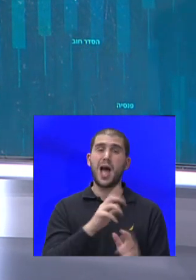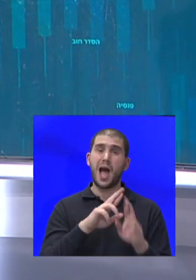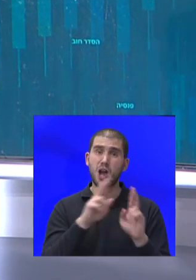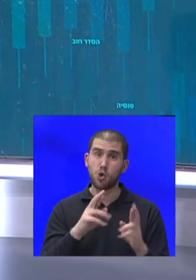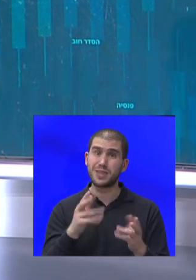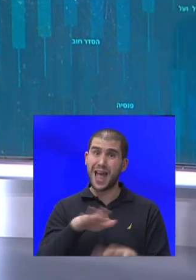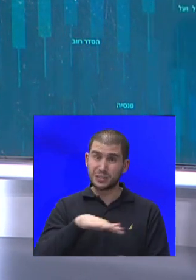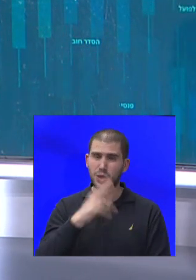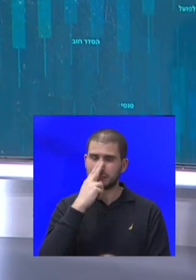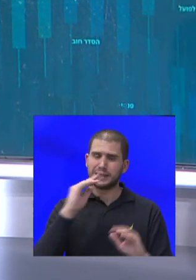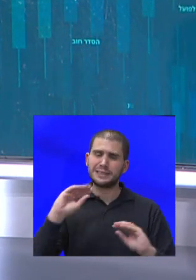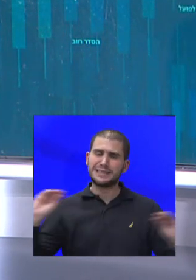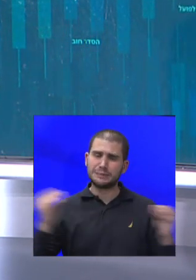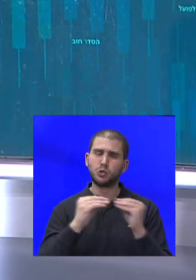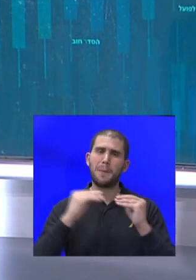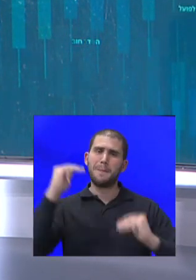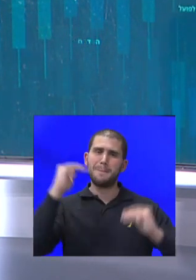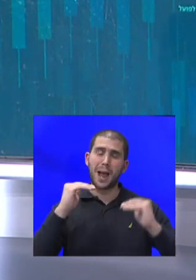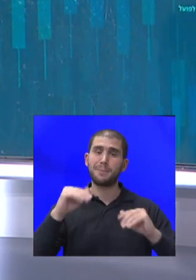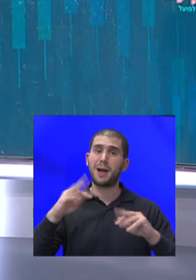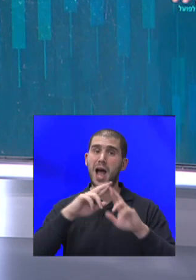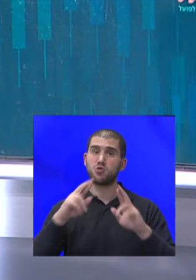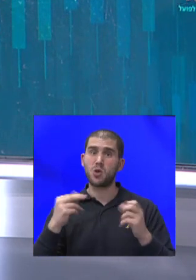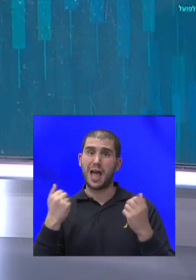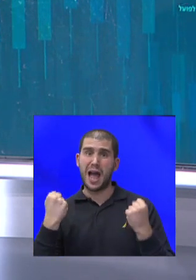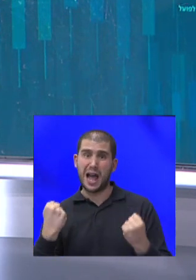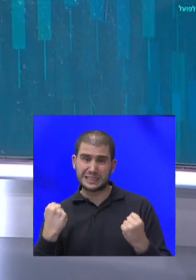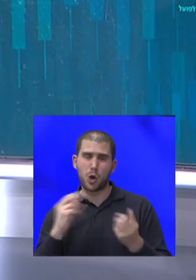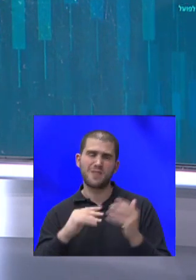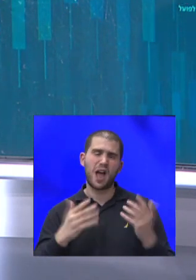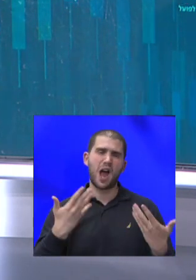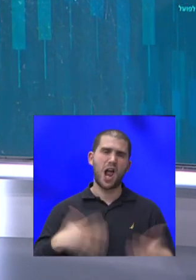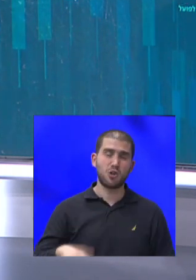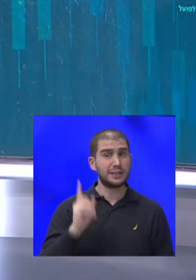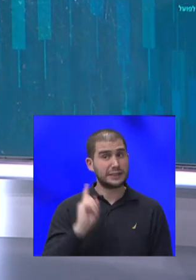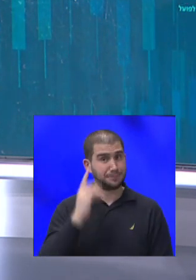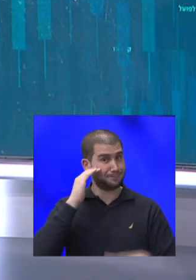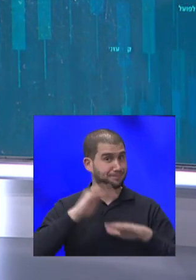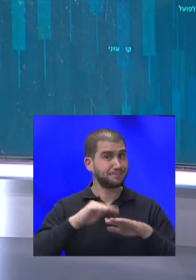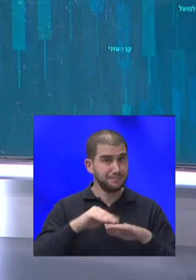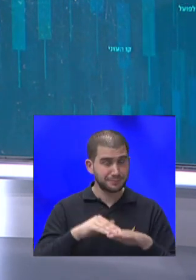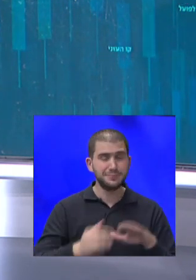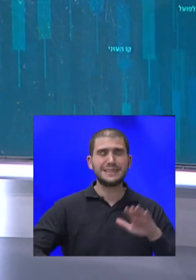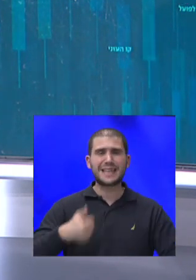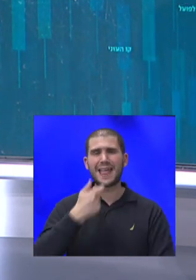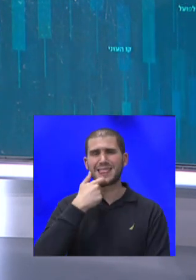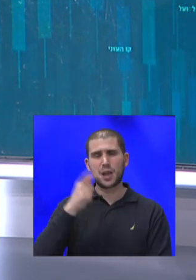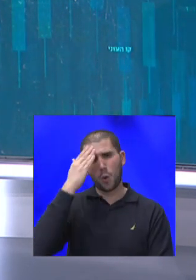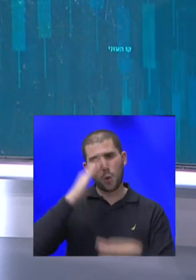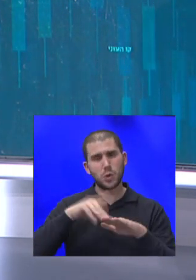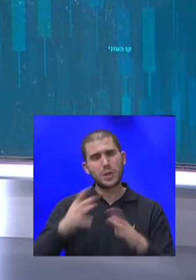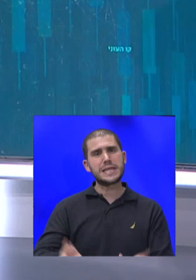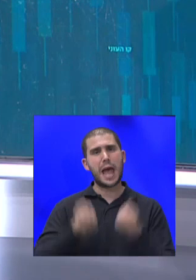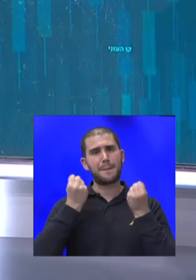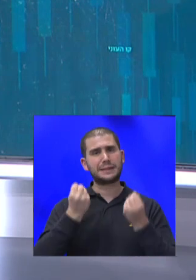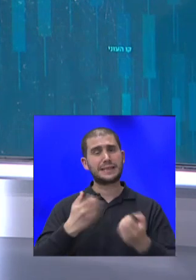בין הרשויות החזקות לרשויות החלשות. אבל צריך להגיד, השר דרי יודע שהוא ייאמץ את ההמלצות האלה, אבל כרגע